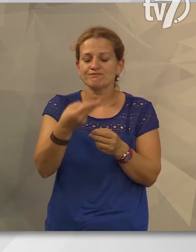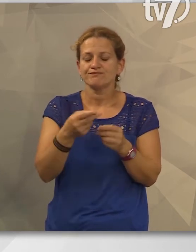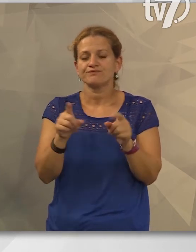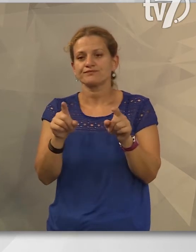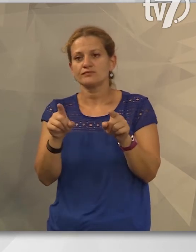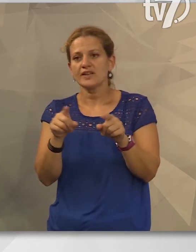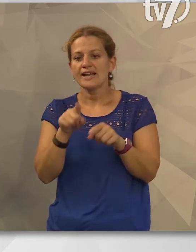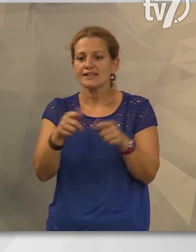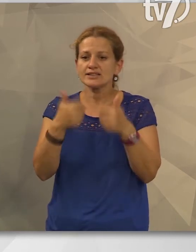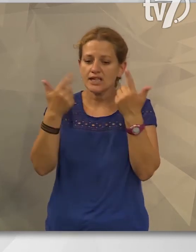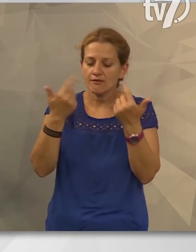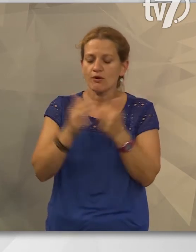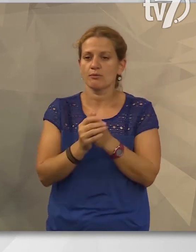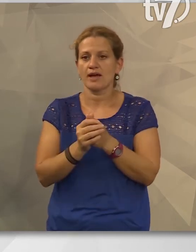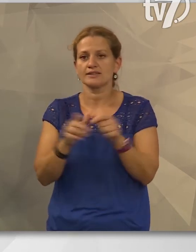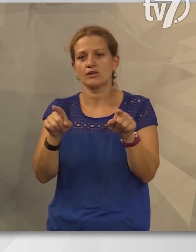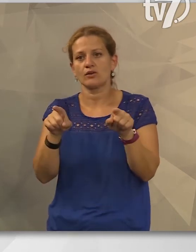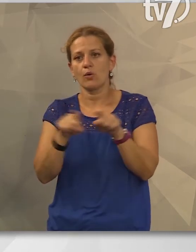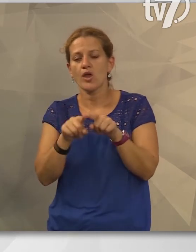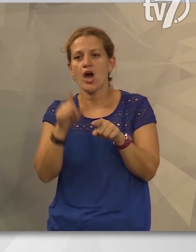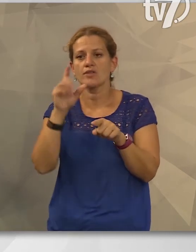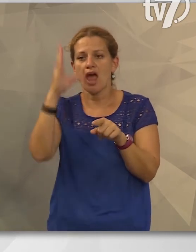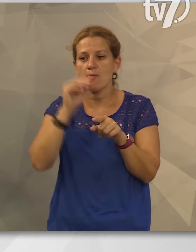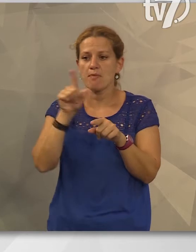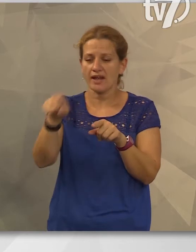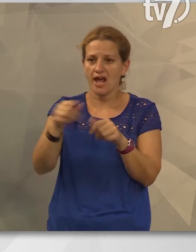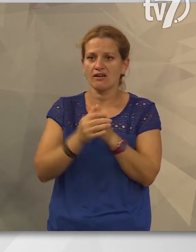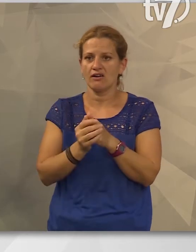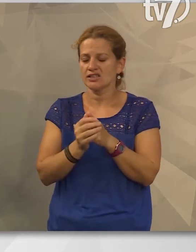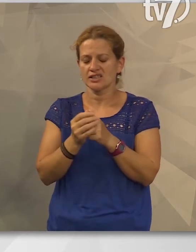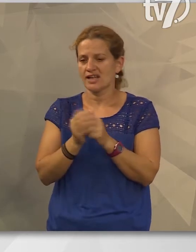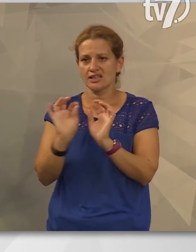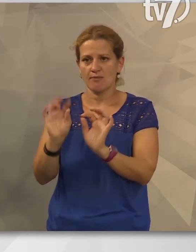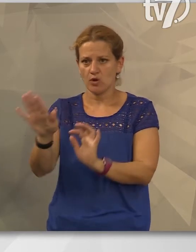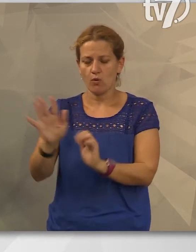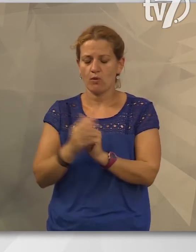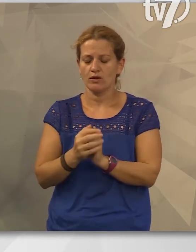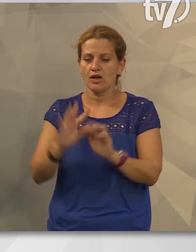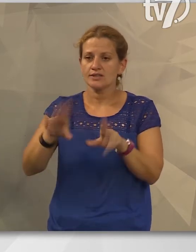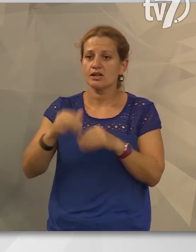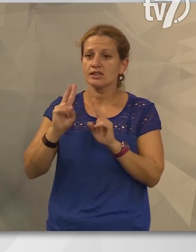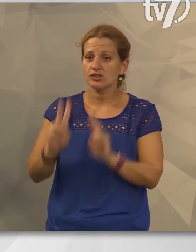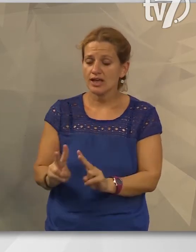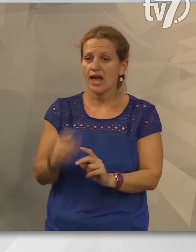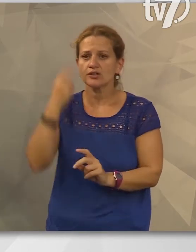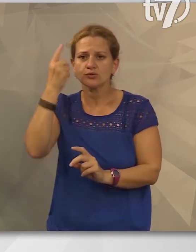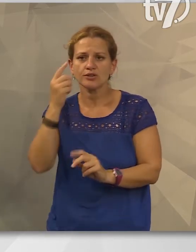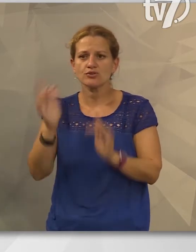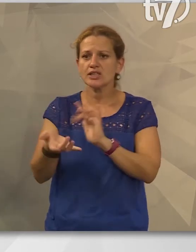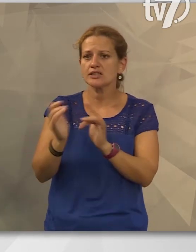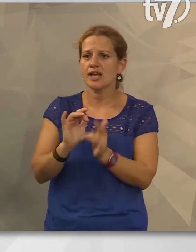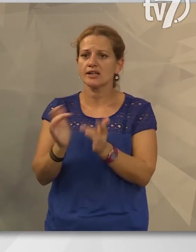vagy ezek az információk hozzákerülhetnek olyan személyekhez, akik életéktelenek. A szülőknek is tudatos internet